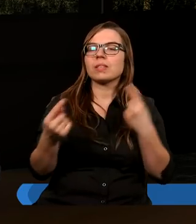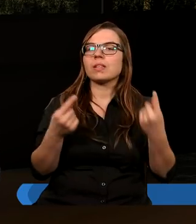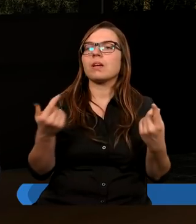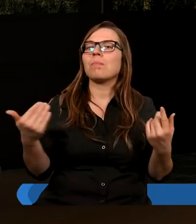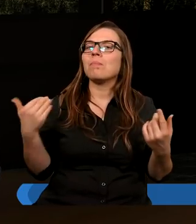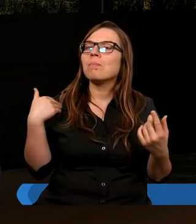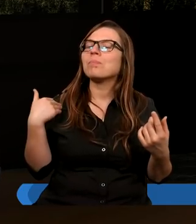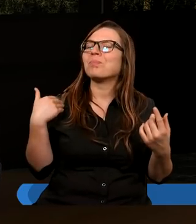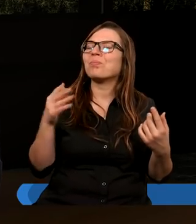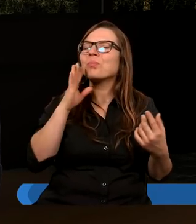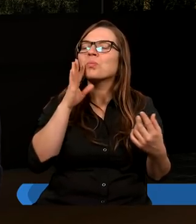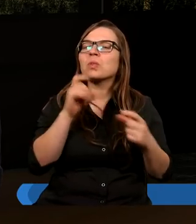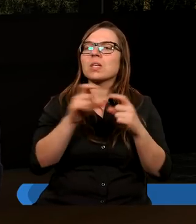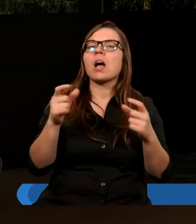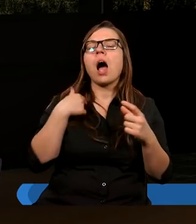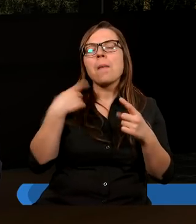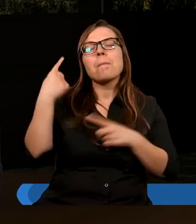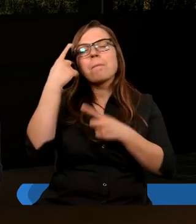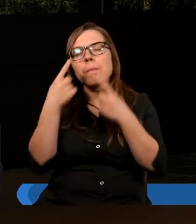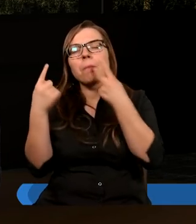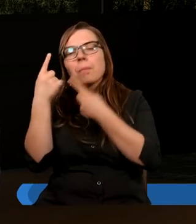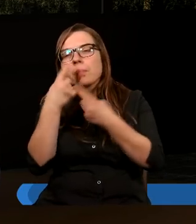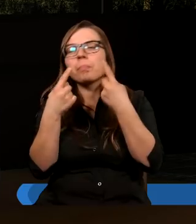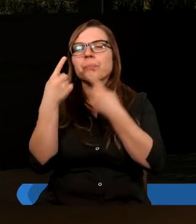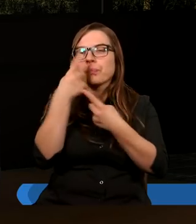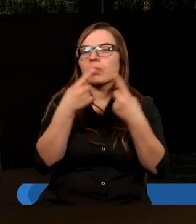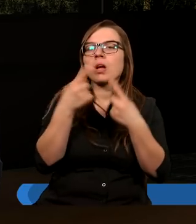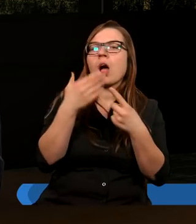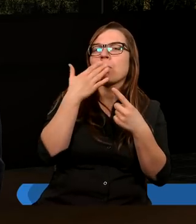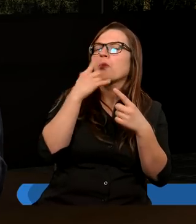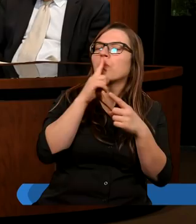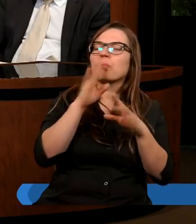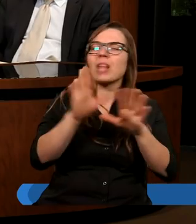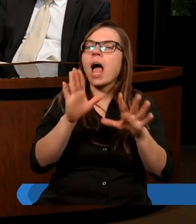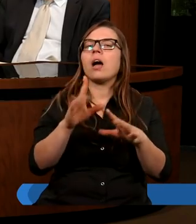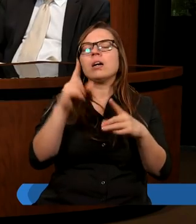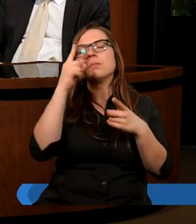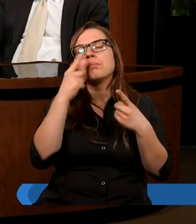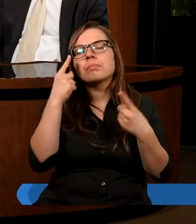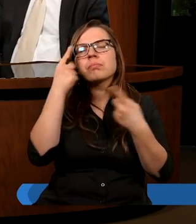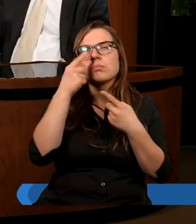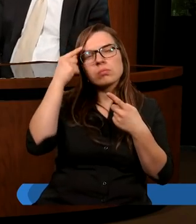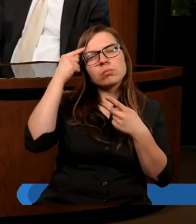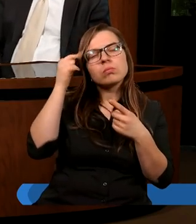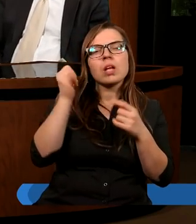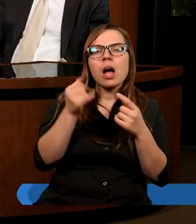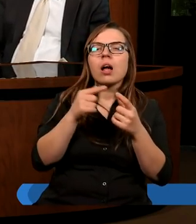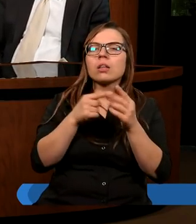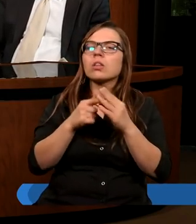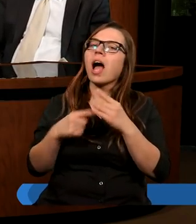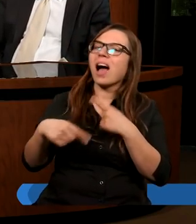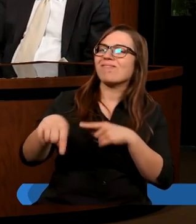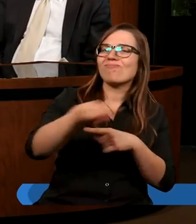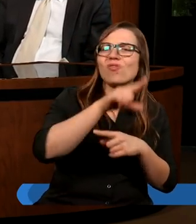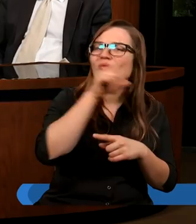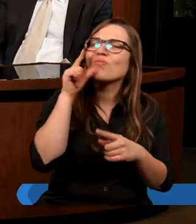Był czas na taką refleksję, gdy umilkli. Nam, ludziom brakuje tego